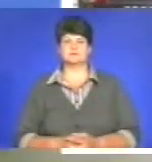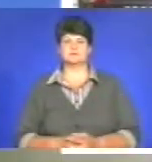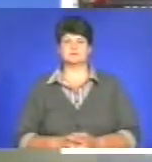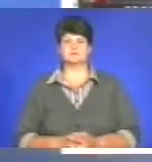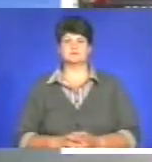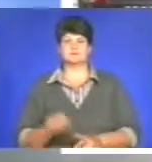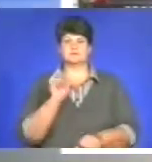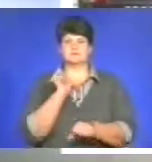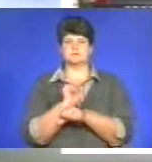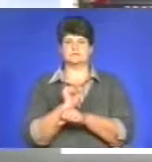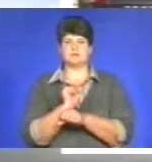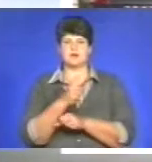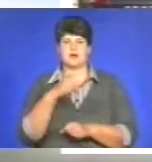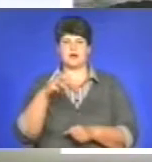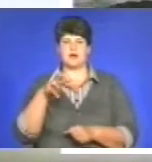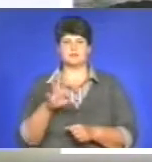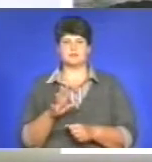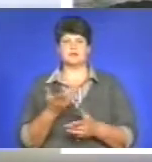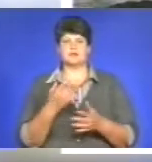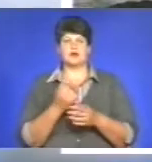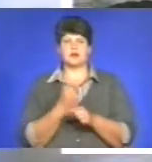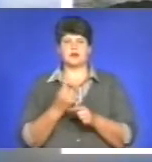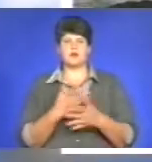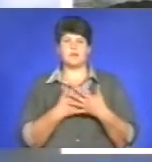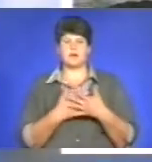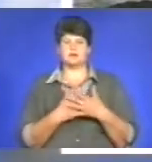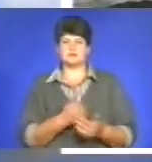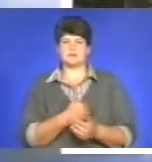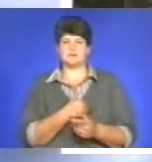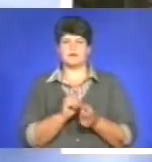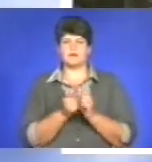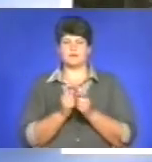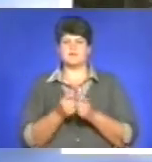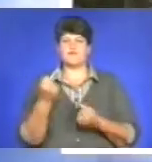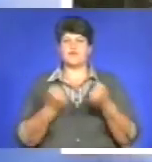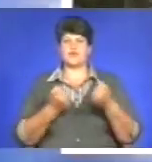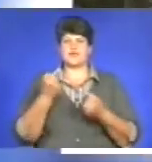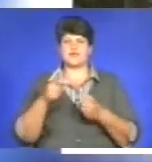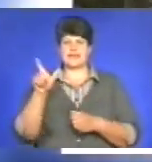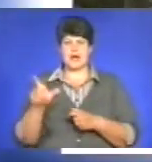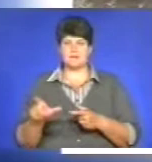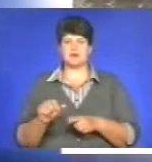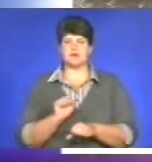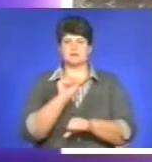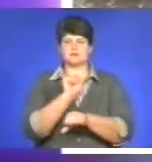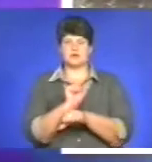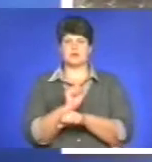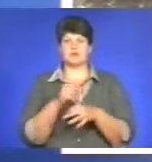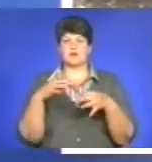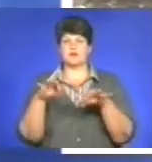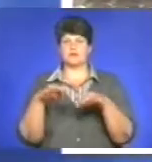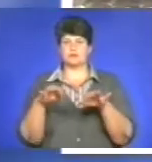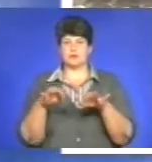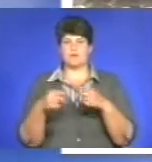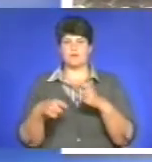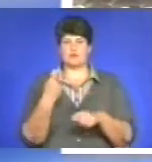СтопХам в Україні набирає обертів громадська ініціатива боротьби з водіями, які паркують авто з порушенням права